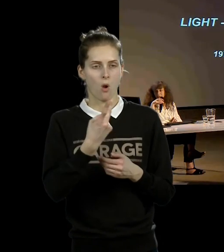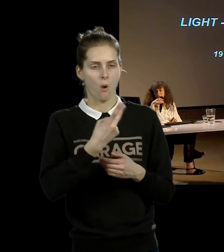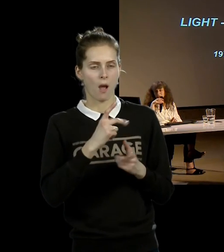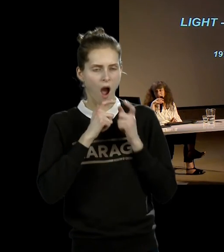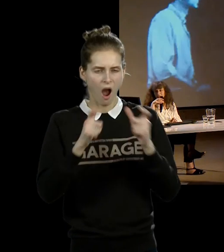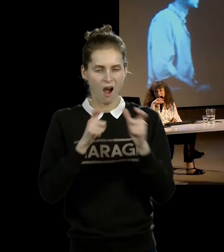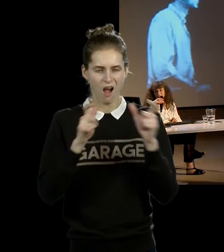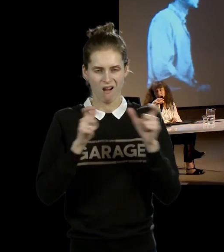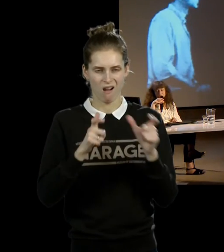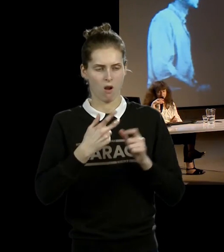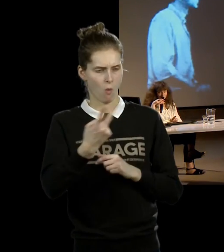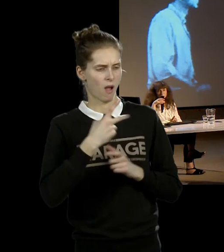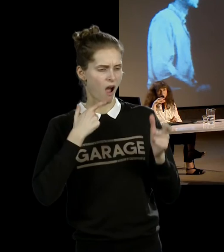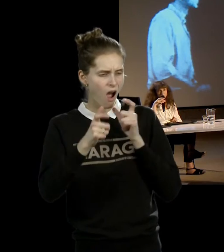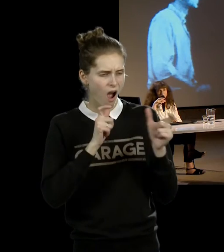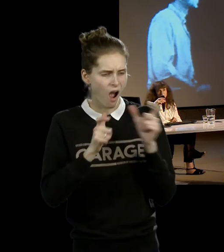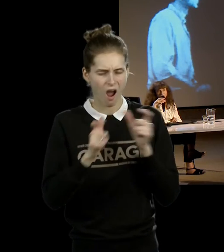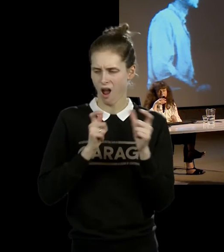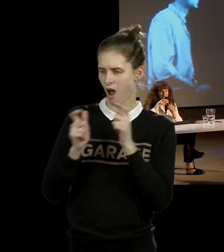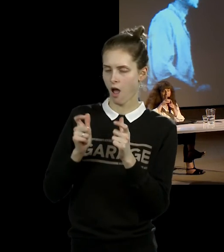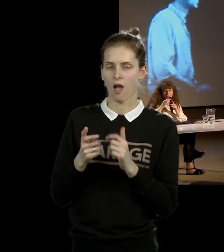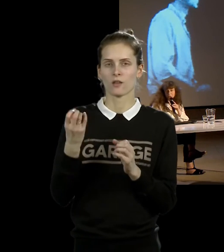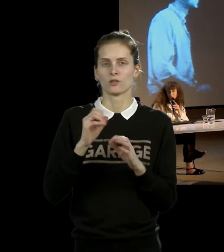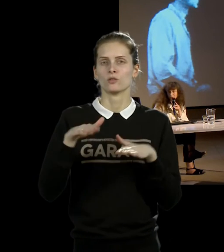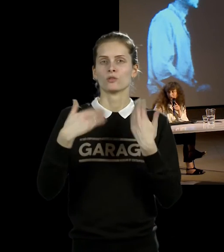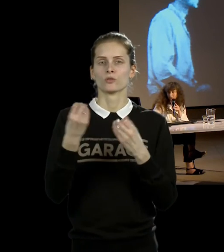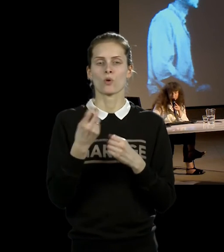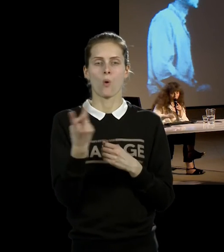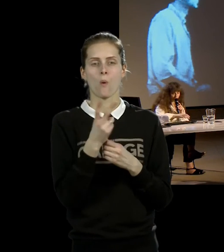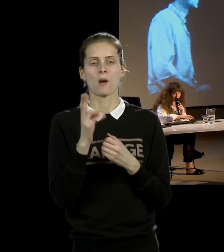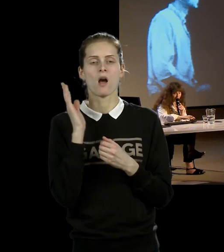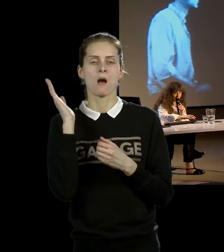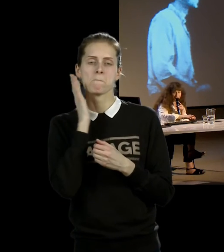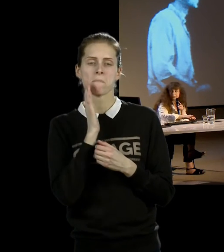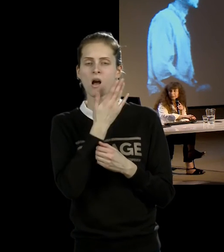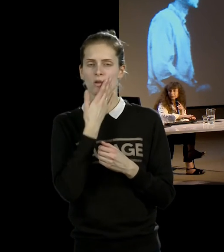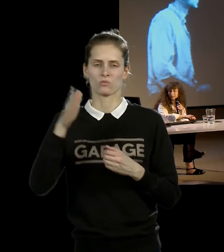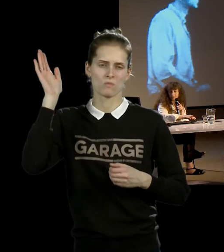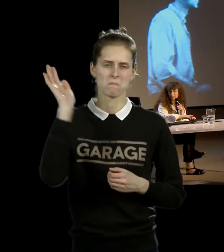Или перформанс, когда они дают друг другу пощечину. Тоже мы сейчас это посмотрим.